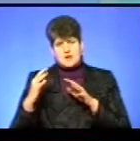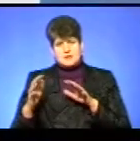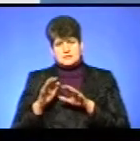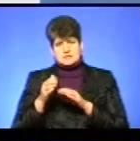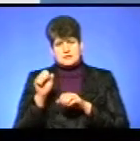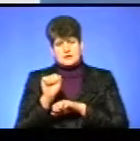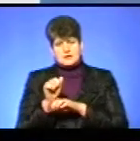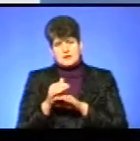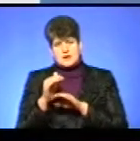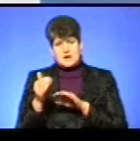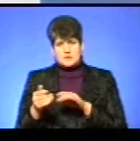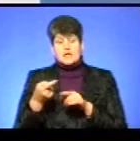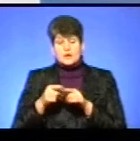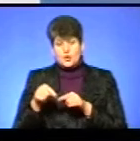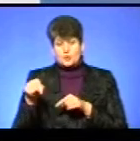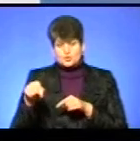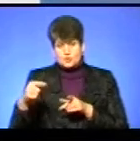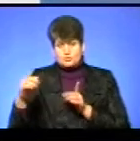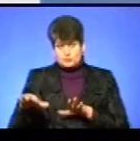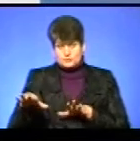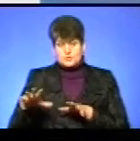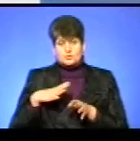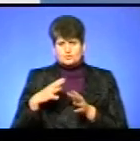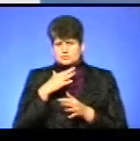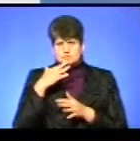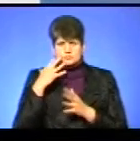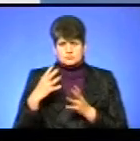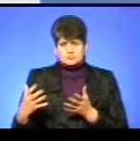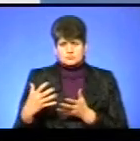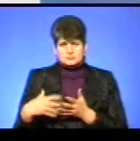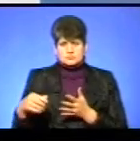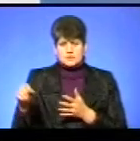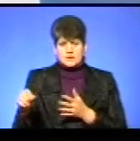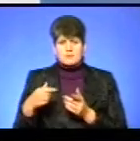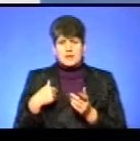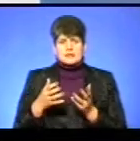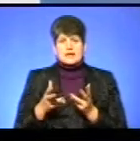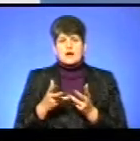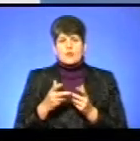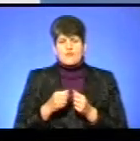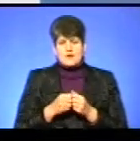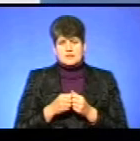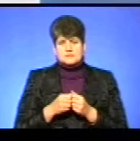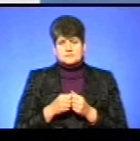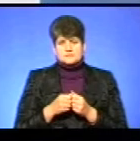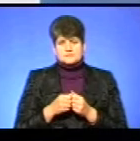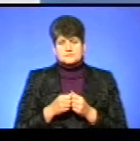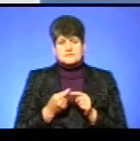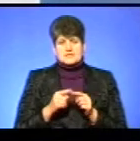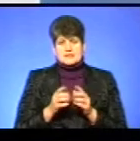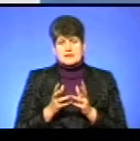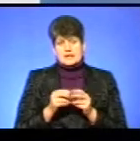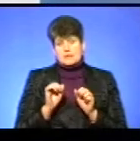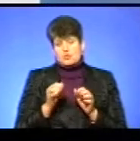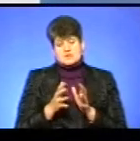На цьому проміжку ми якраз були сконцентрувано. Причому це, що ми нарахували, ця кількість може